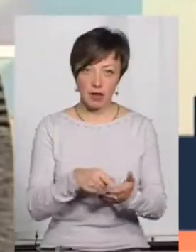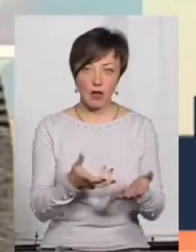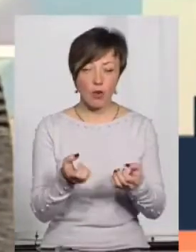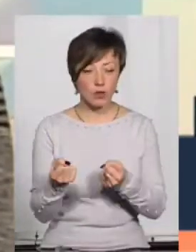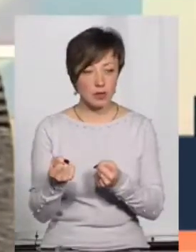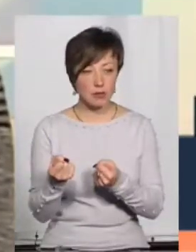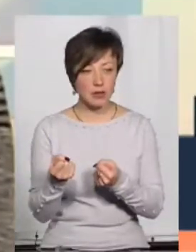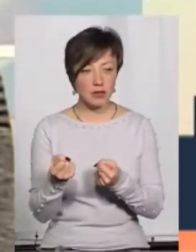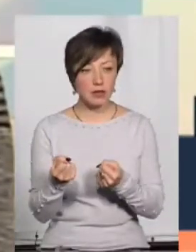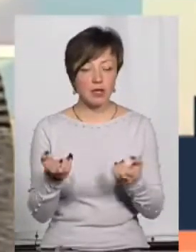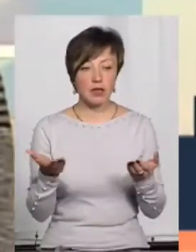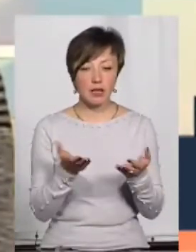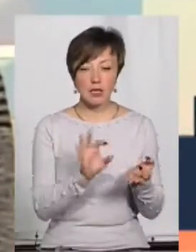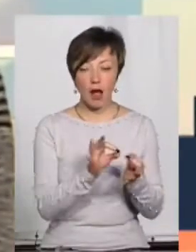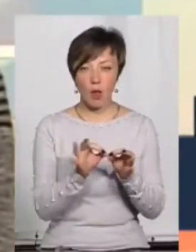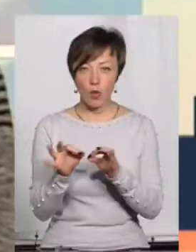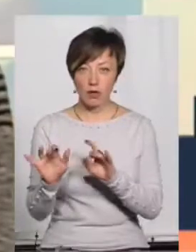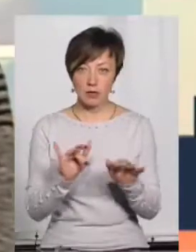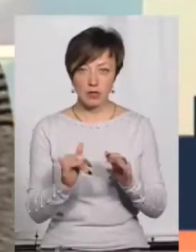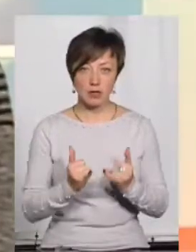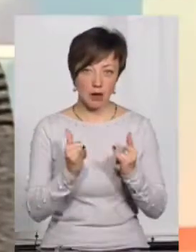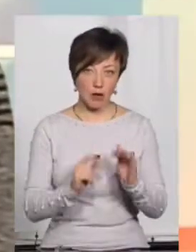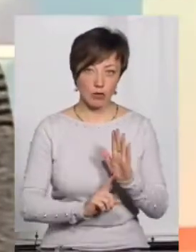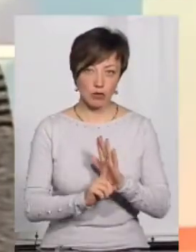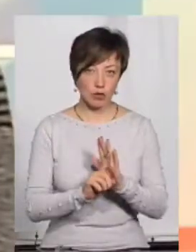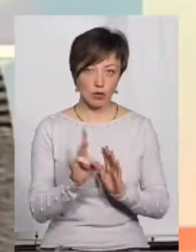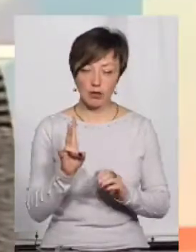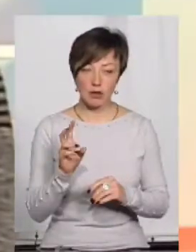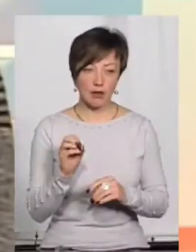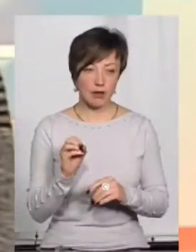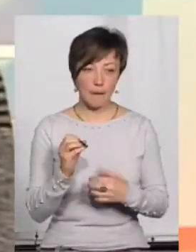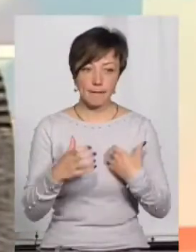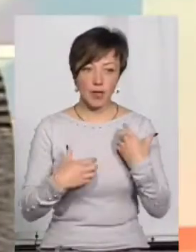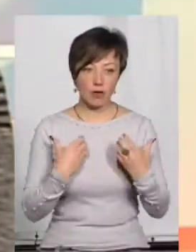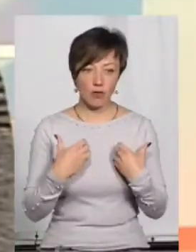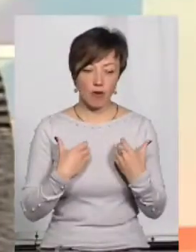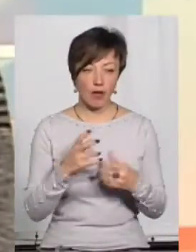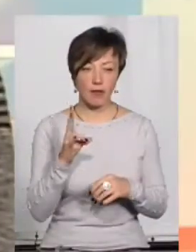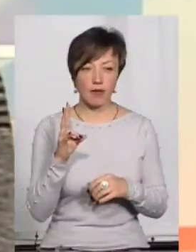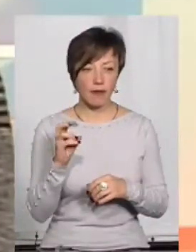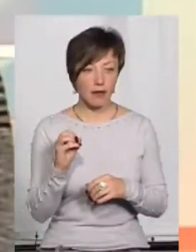принаймні якийсь алгоритм дій для початку. Тобто, не панікувати,